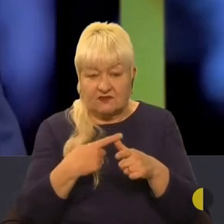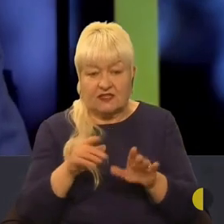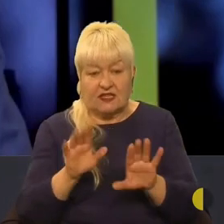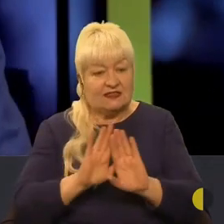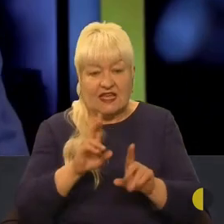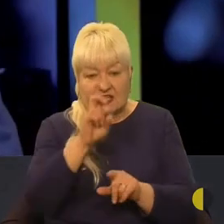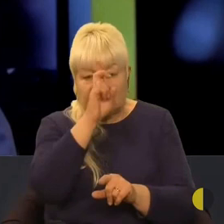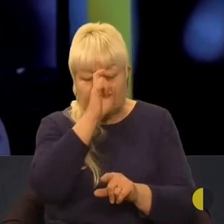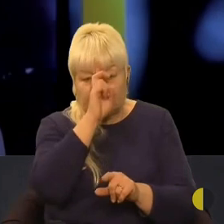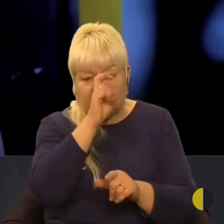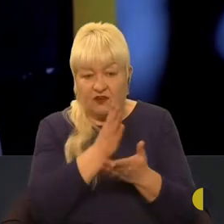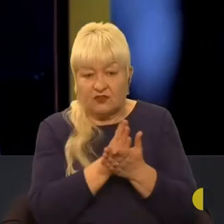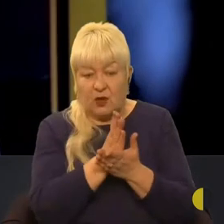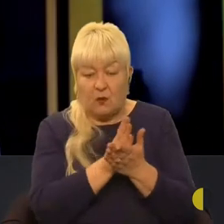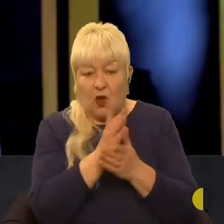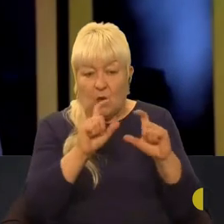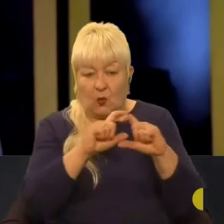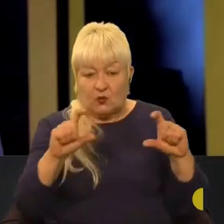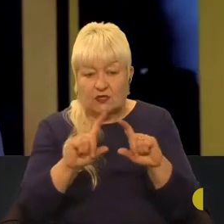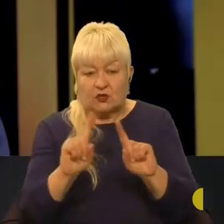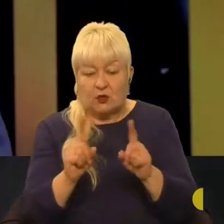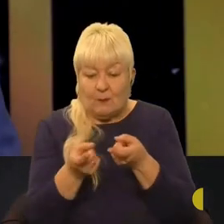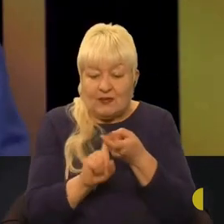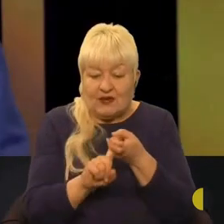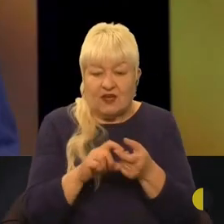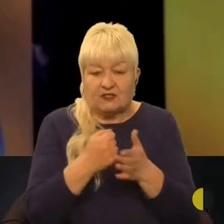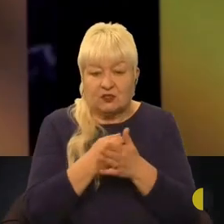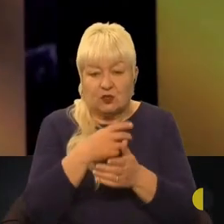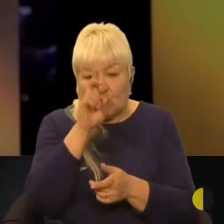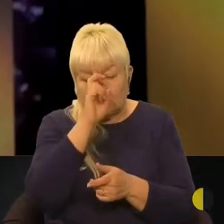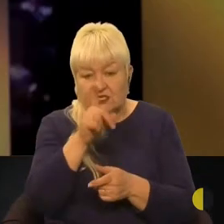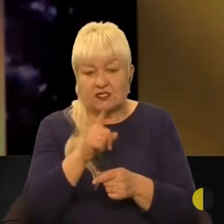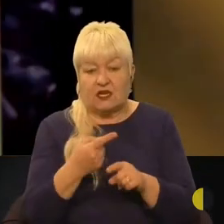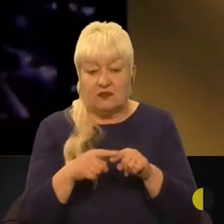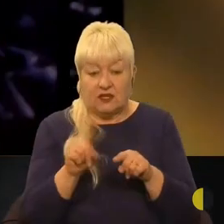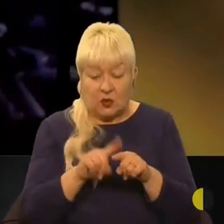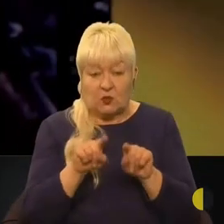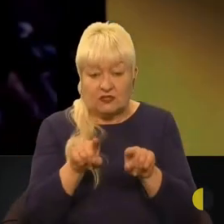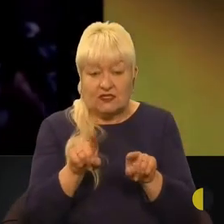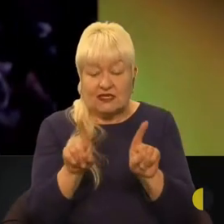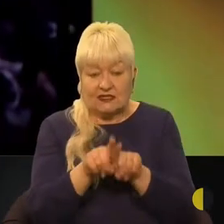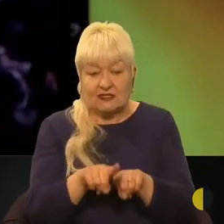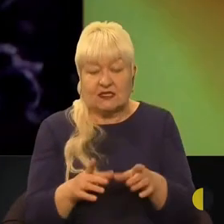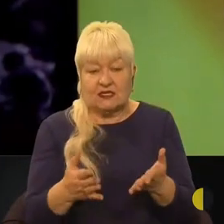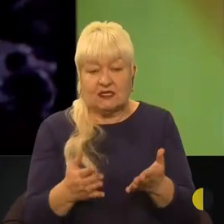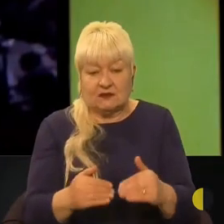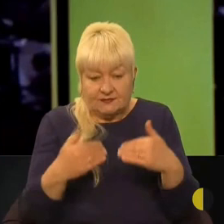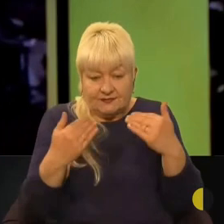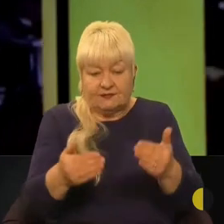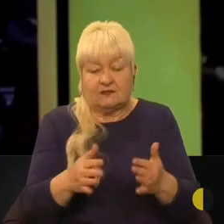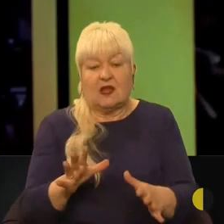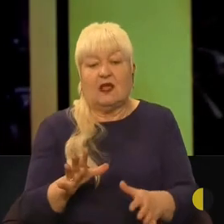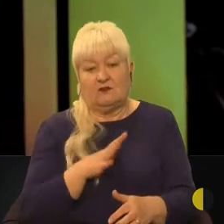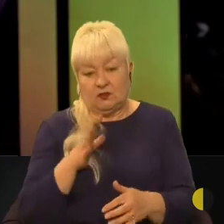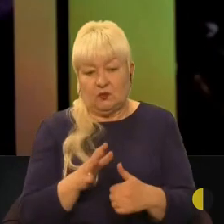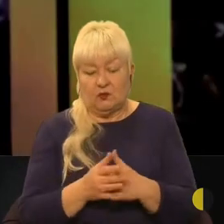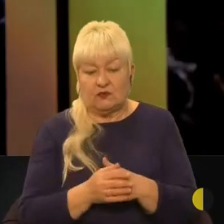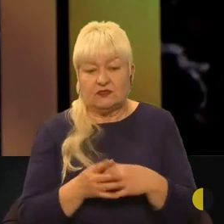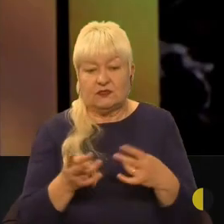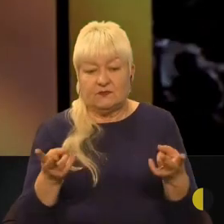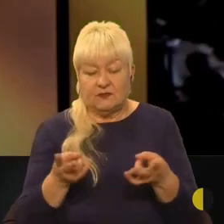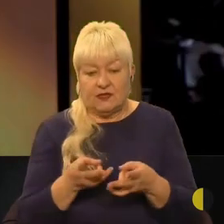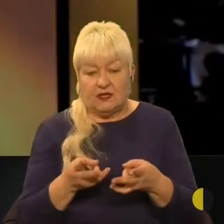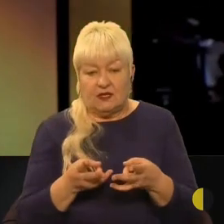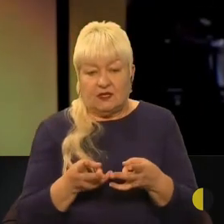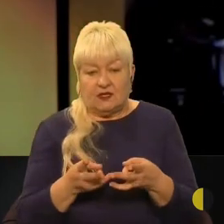установам, не тим людям, які прив'язані до державних установ. І тому оцей такий неймовірний спеціок, він відбувся. І треба привести